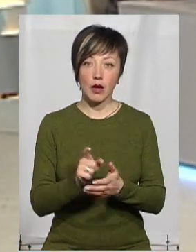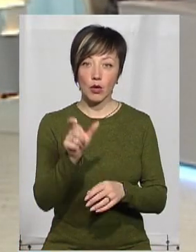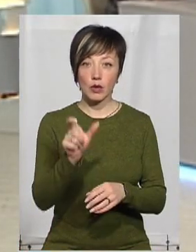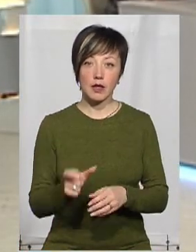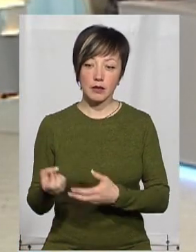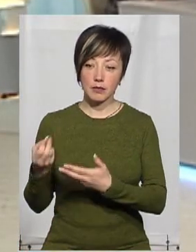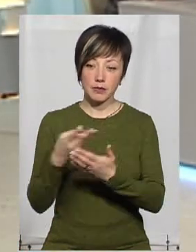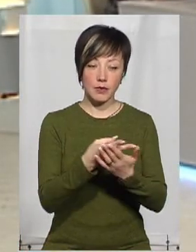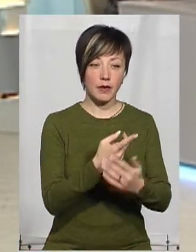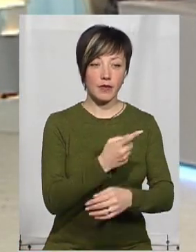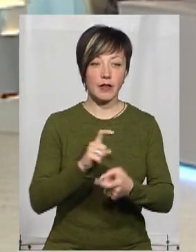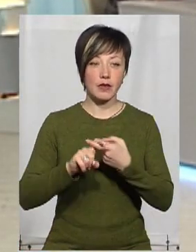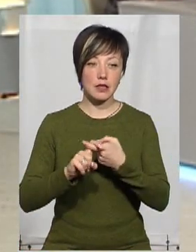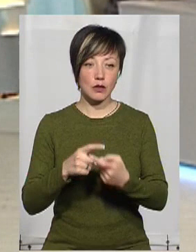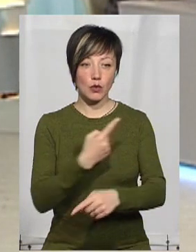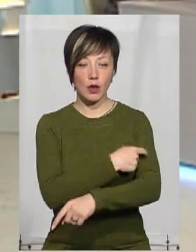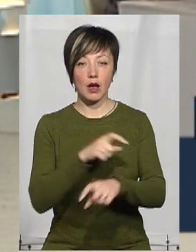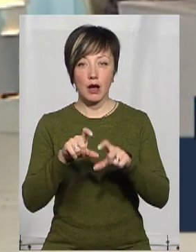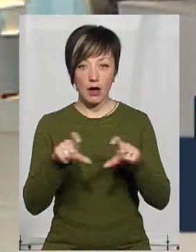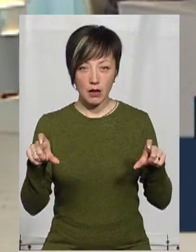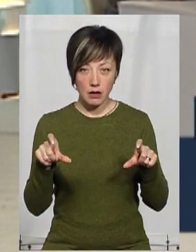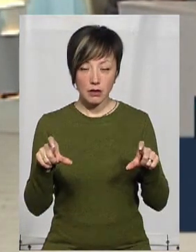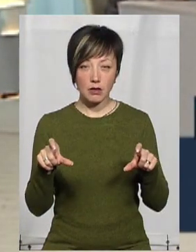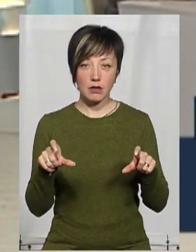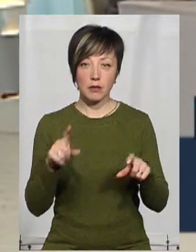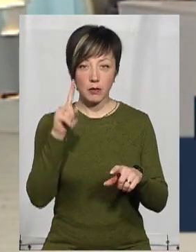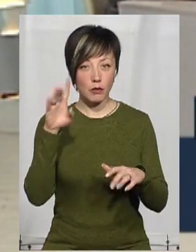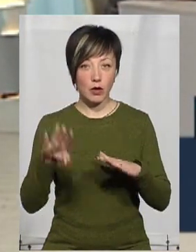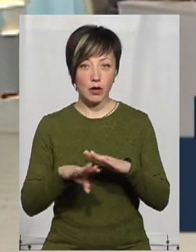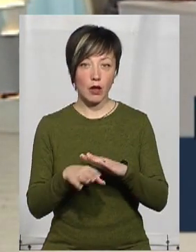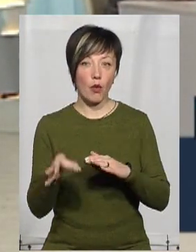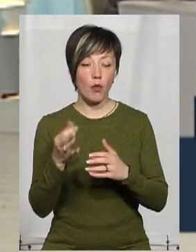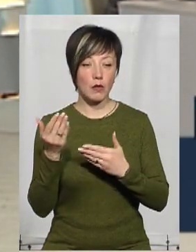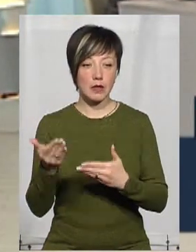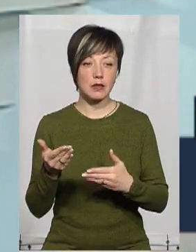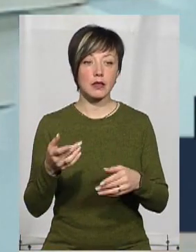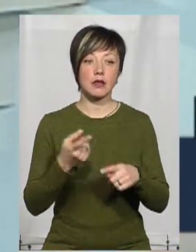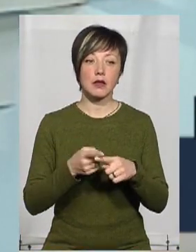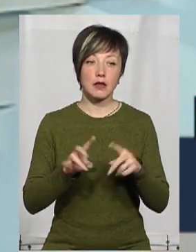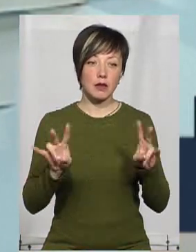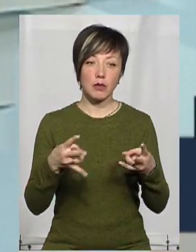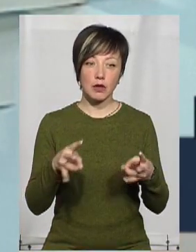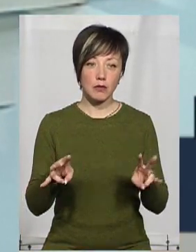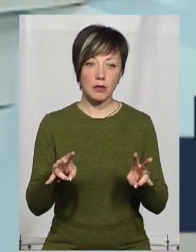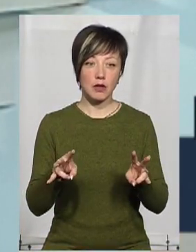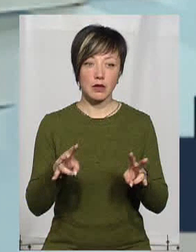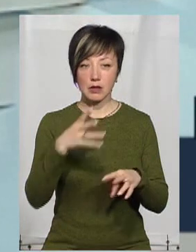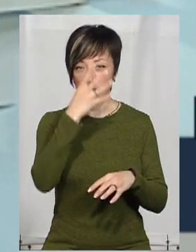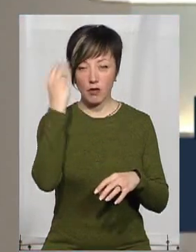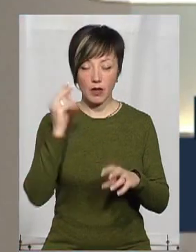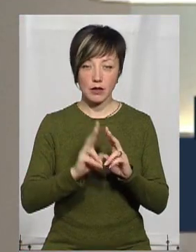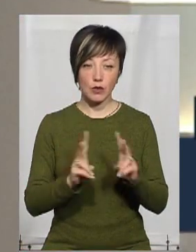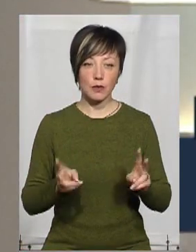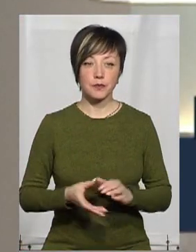людину в інфекційну лікарню привезти. А інфекційна лікарня підпорядковується області, тому не потрібно ні за кого не забувати.